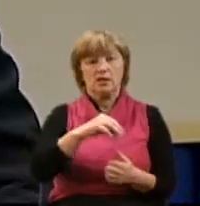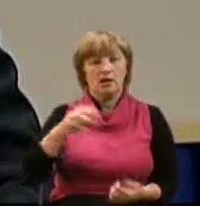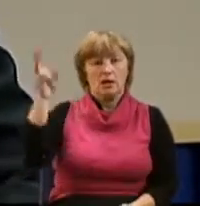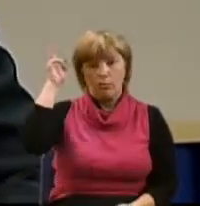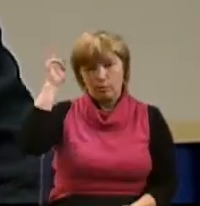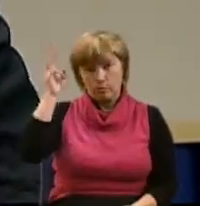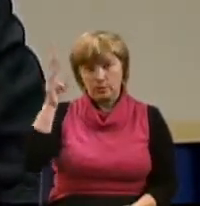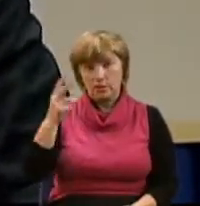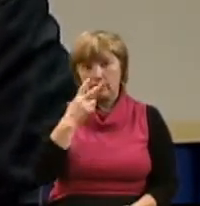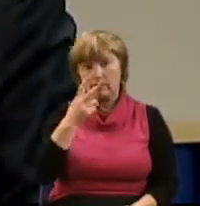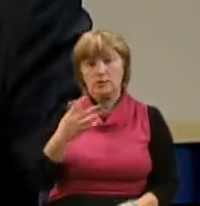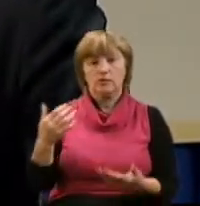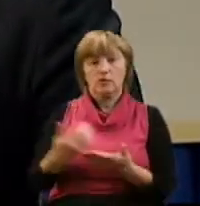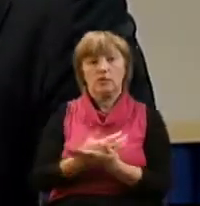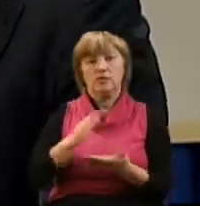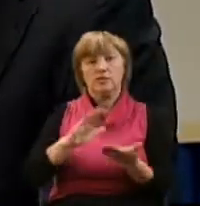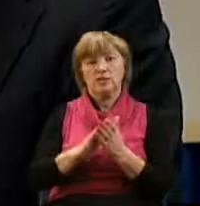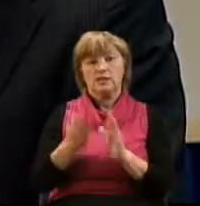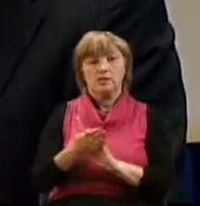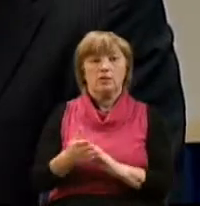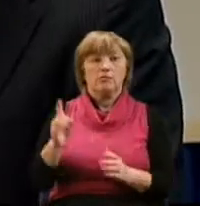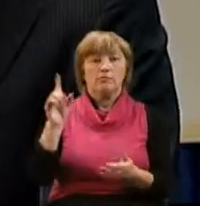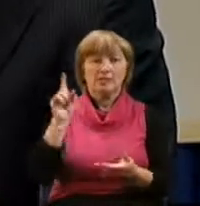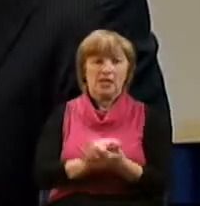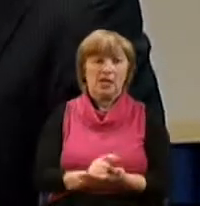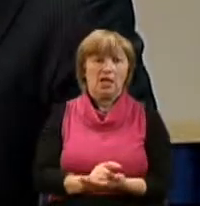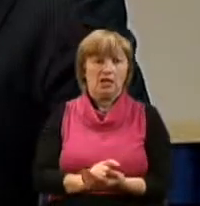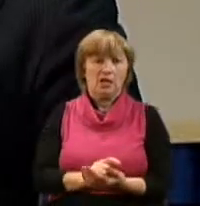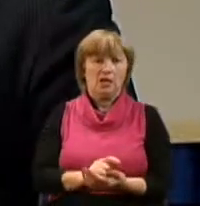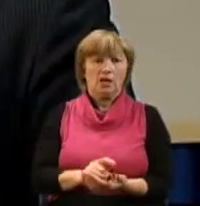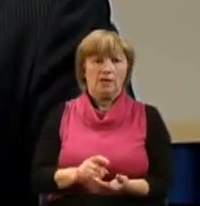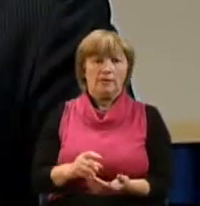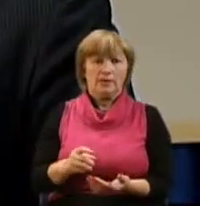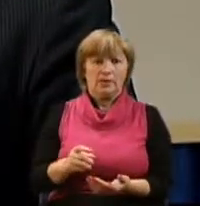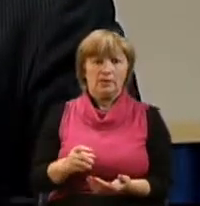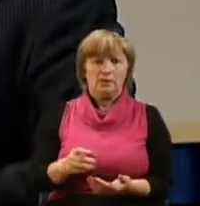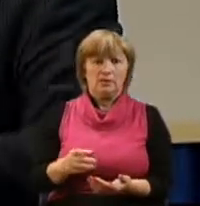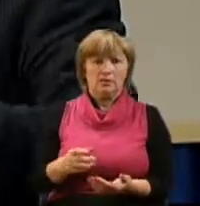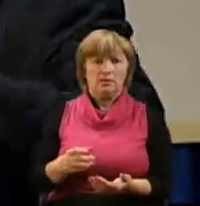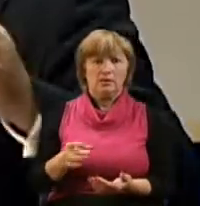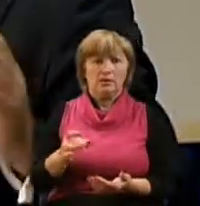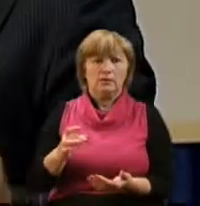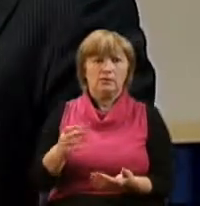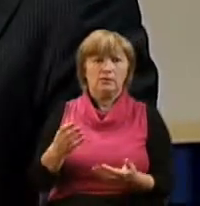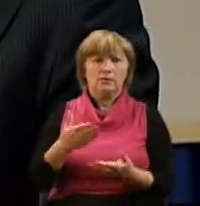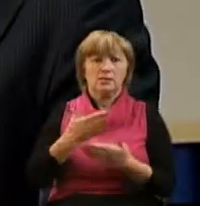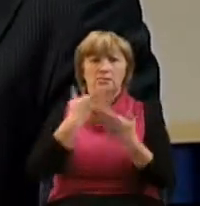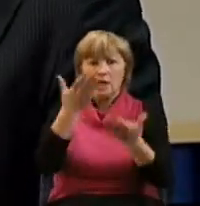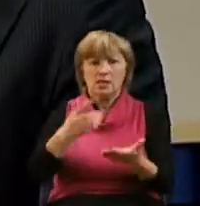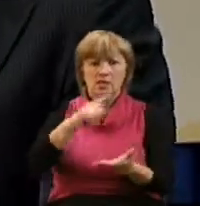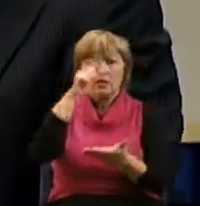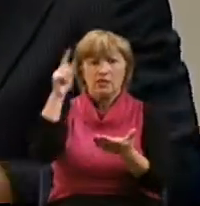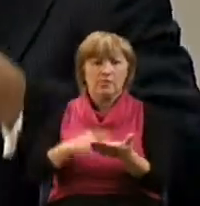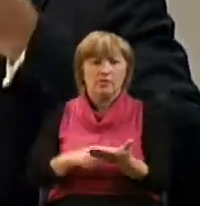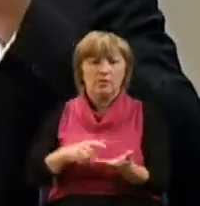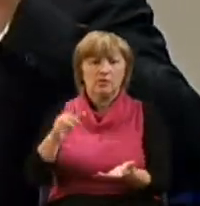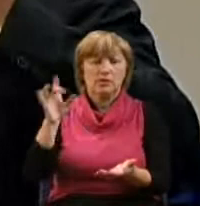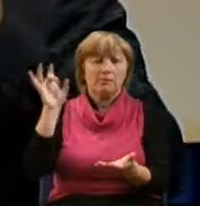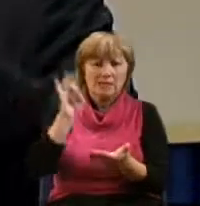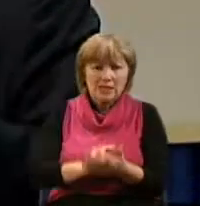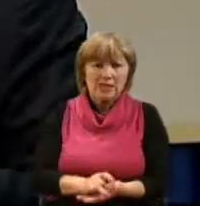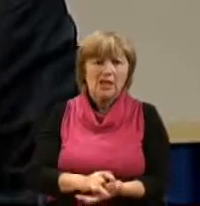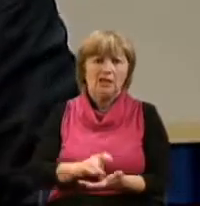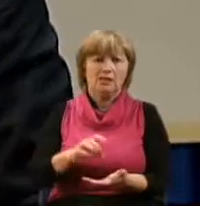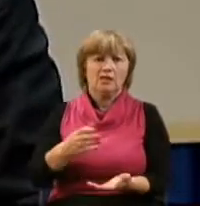видим в Новом Завете, что он постоянно задавал Иисусу вопросы. Больше, чем кто-либо. Петр, он постоянно